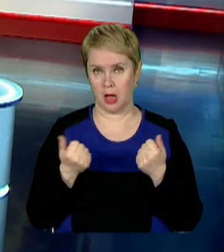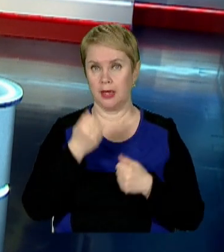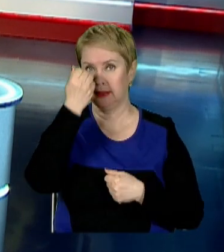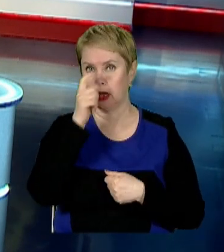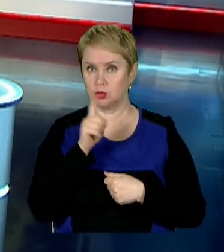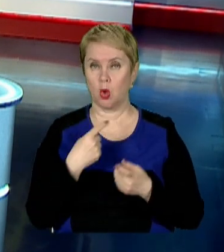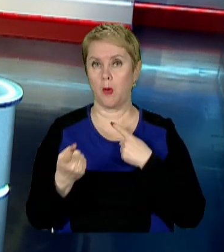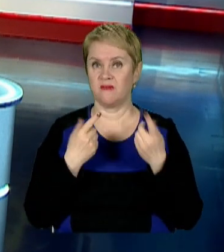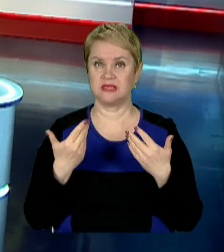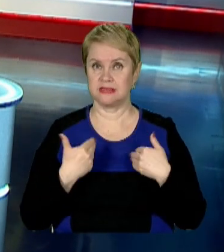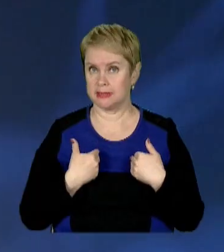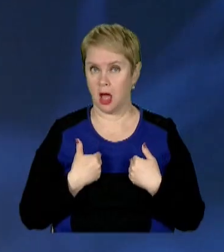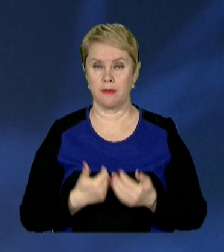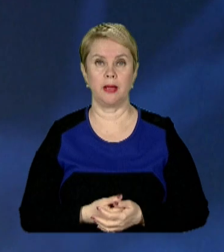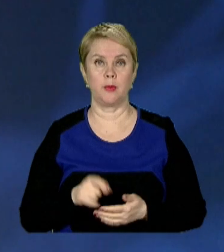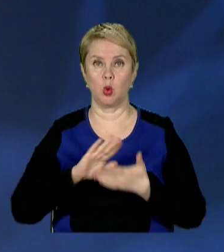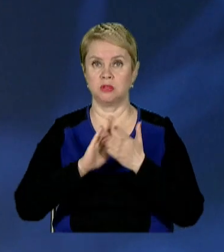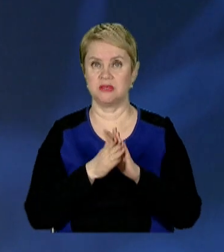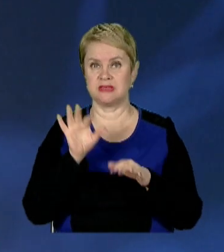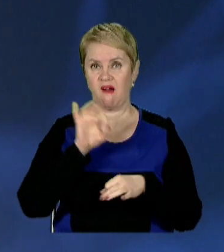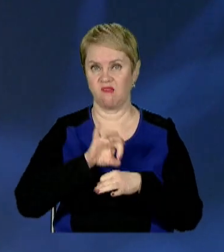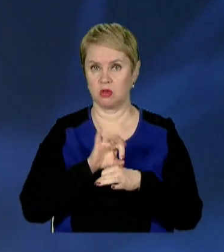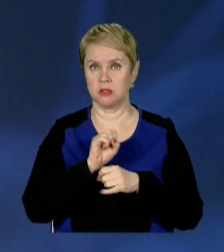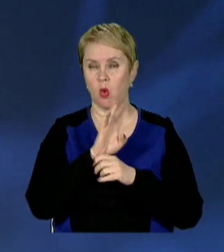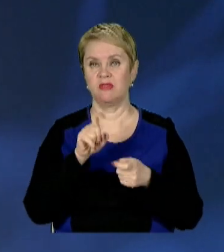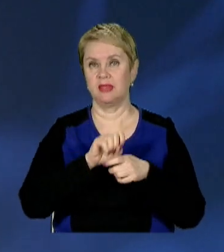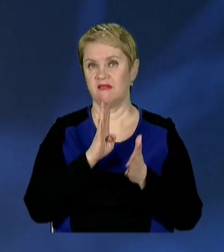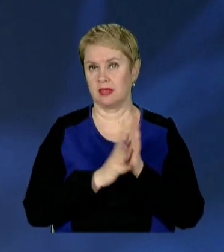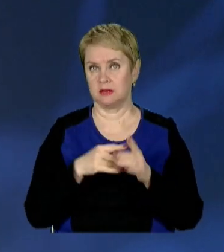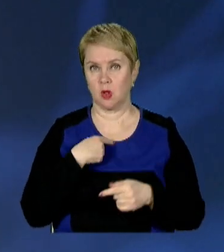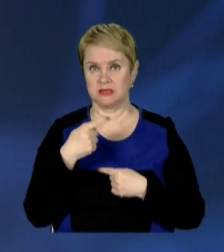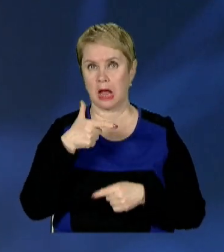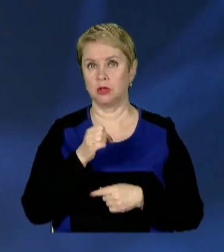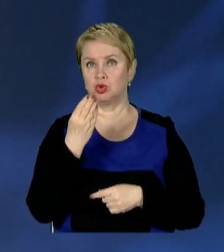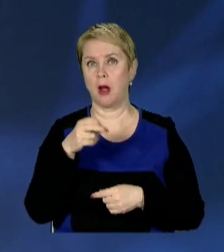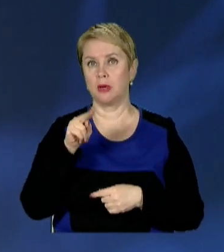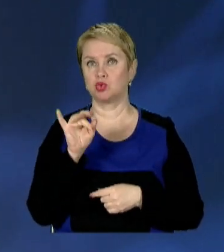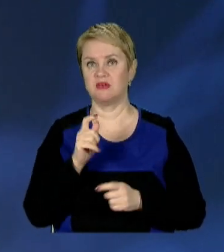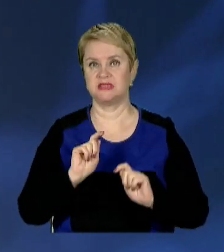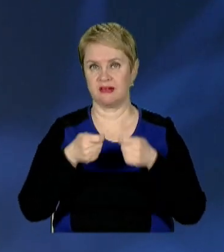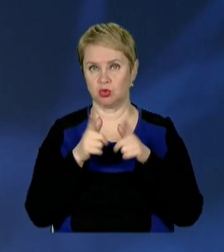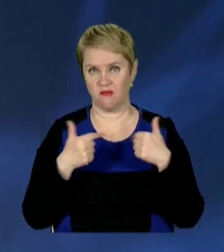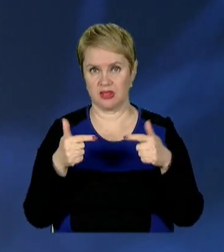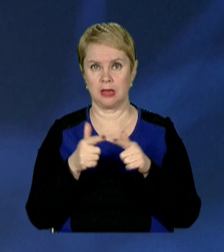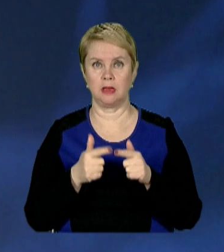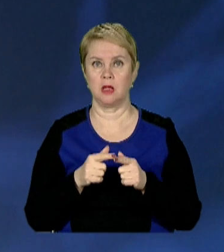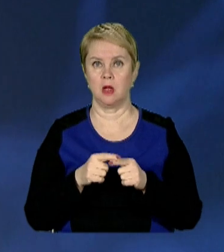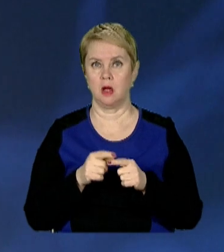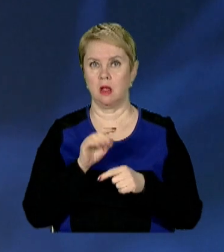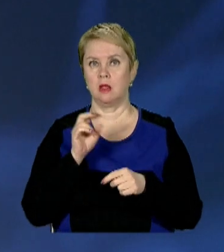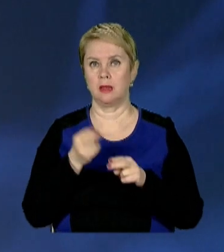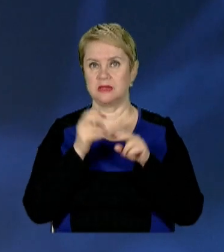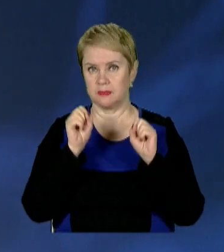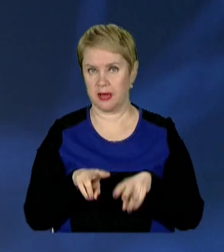Дякую вам, що поговорили з нами про ситуацію захворювання на COVID-19. Ми говорили з Галиною Шамечковою, завідувачкою відділення особливо